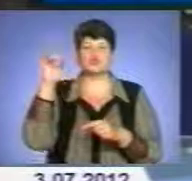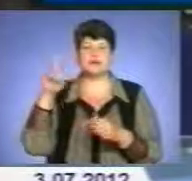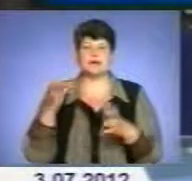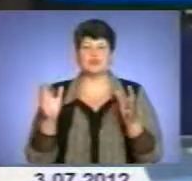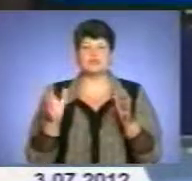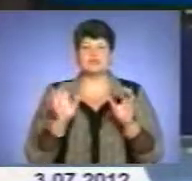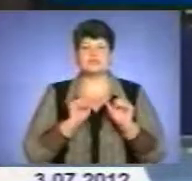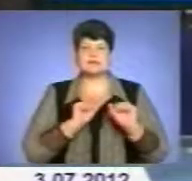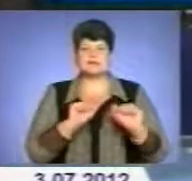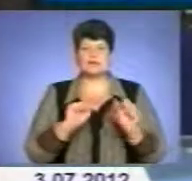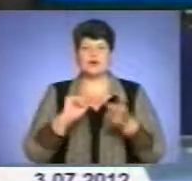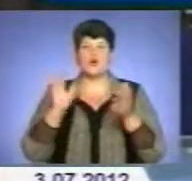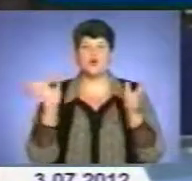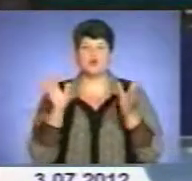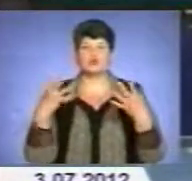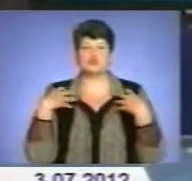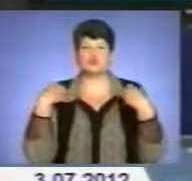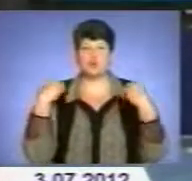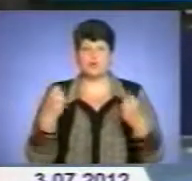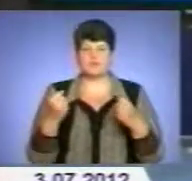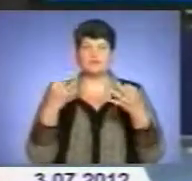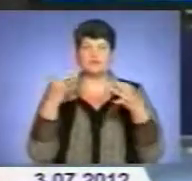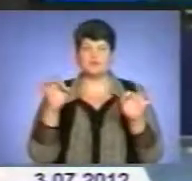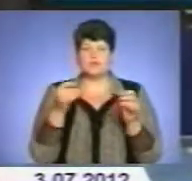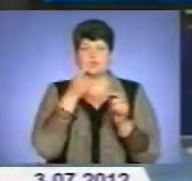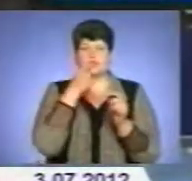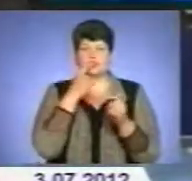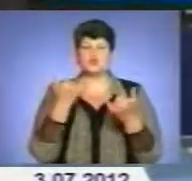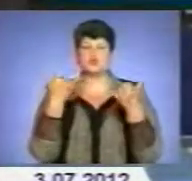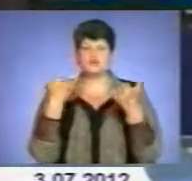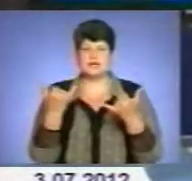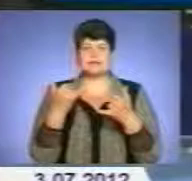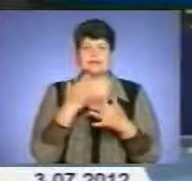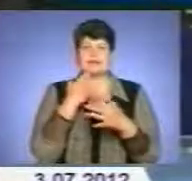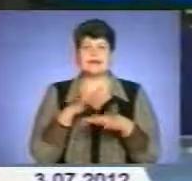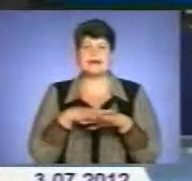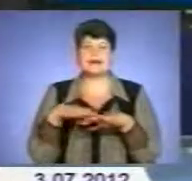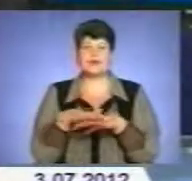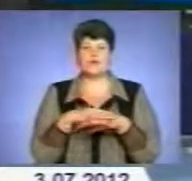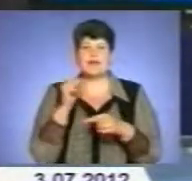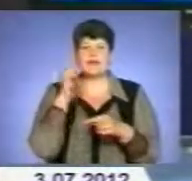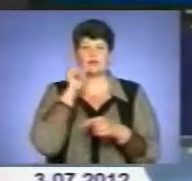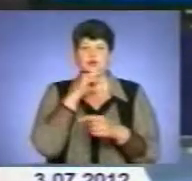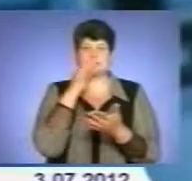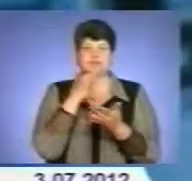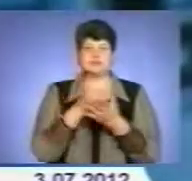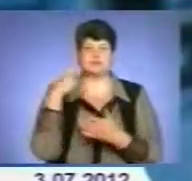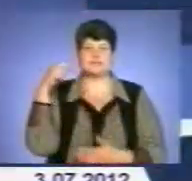'я, дозволить Україні наблизитися до створення моделі сучасної соціальної ринкової економіки, наголосив президент.